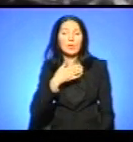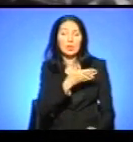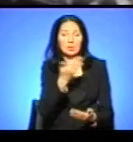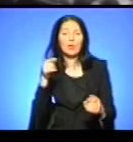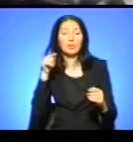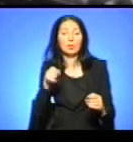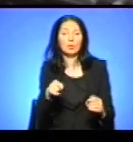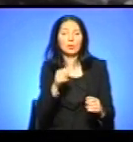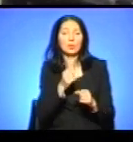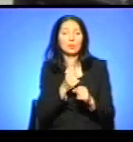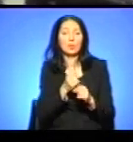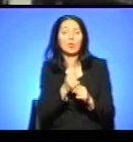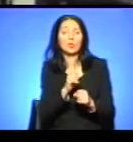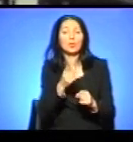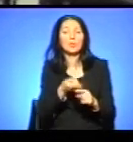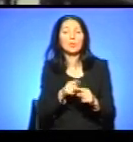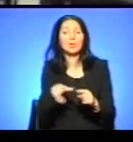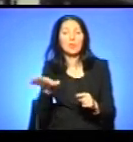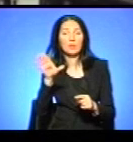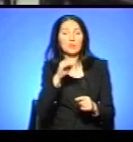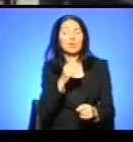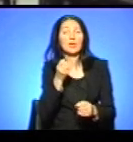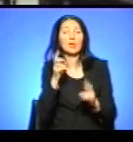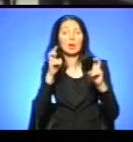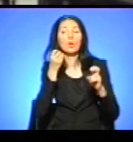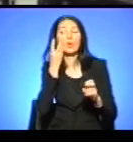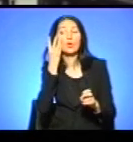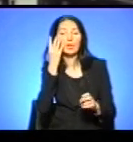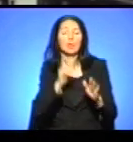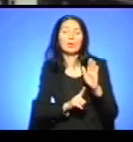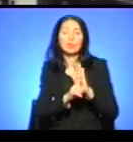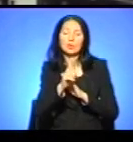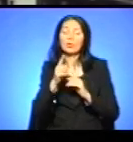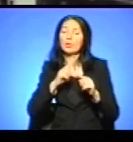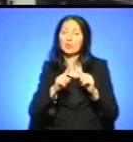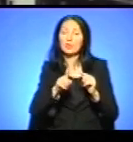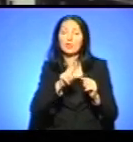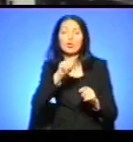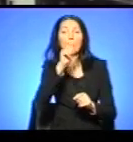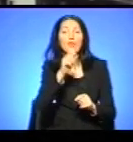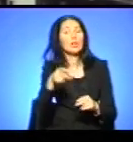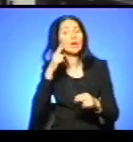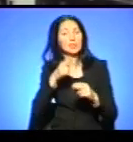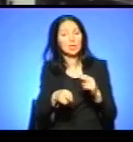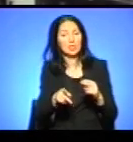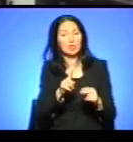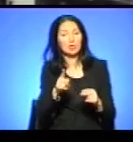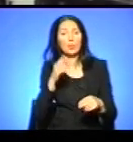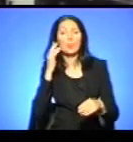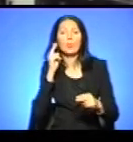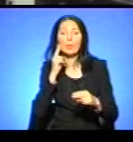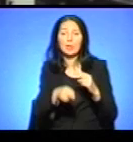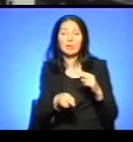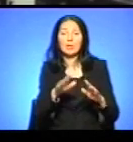тилу робимо для того, щоб це все коли прийшли якомога швидше, щоб війна закінчилася, щоб перестали